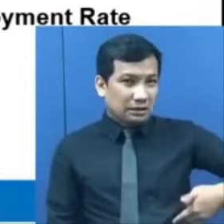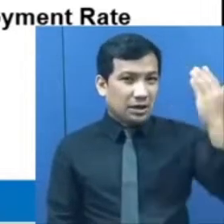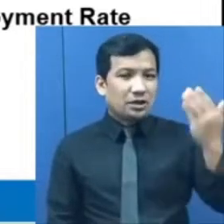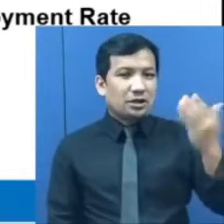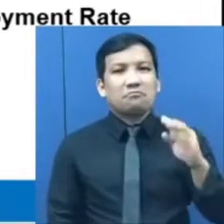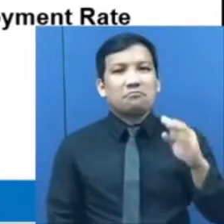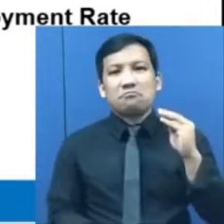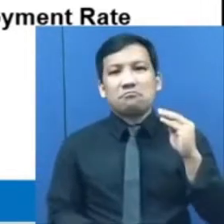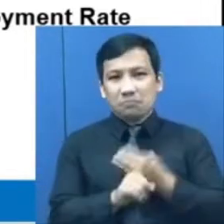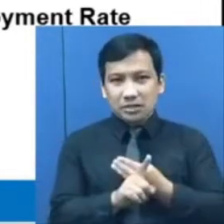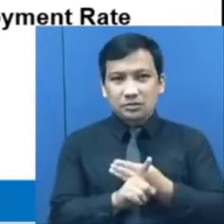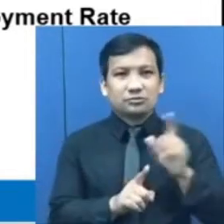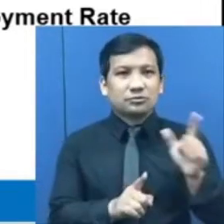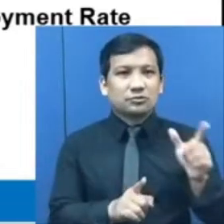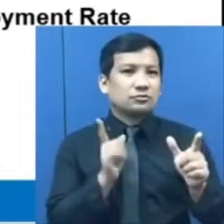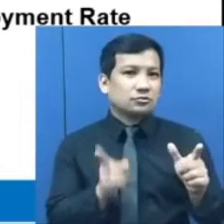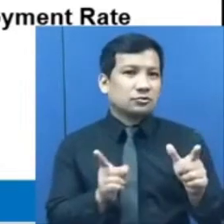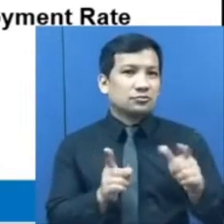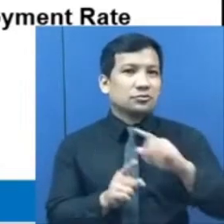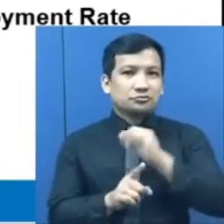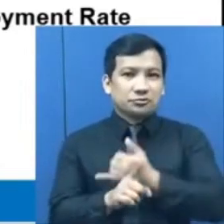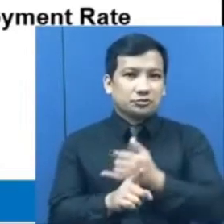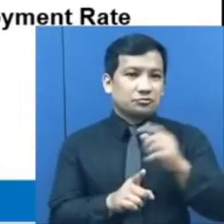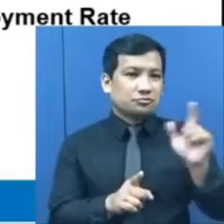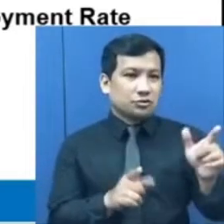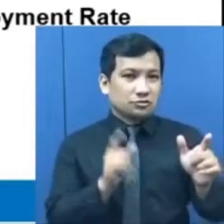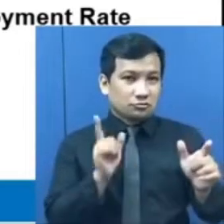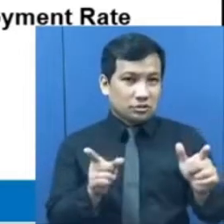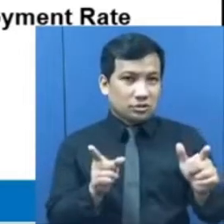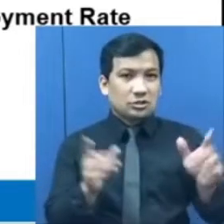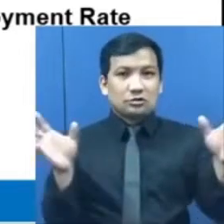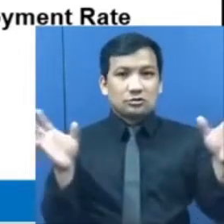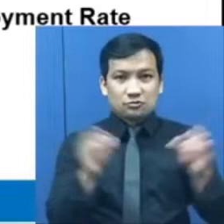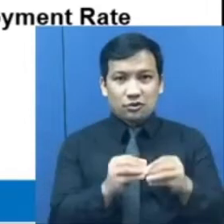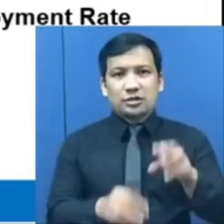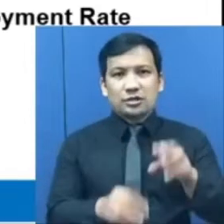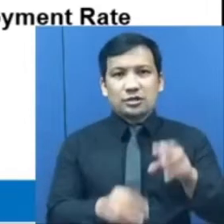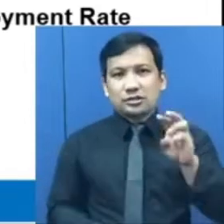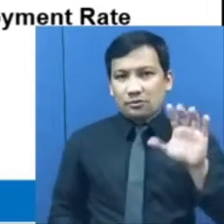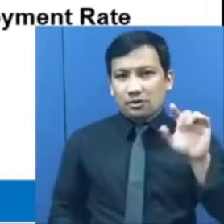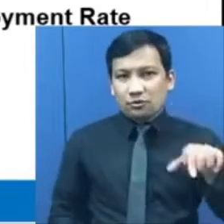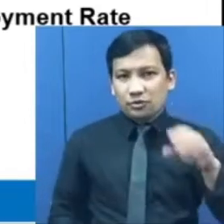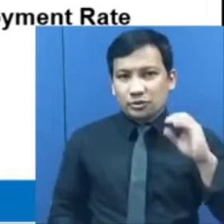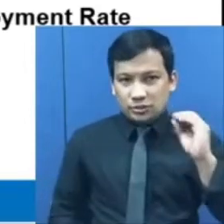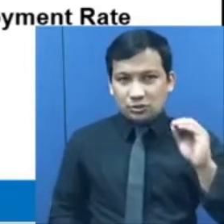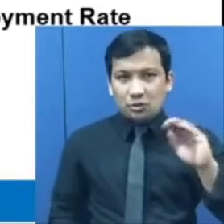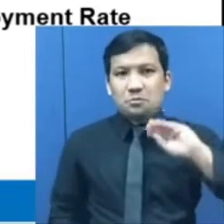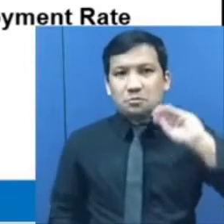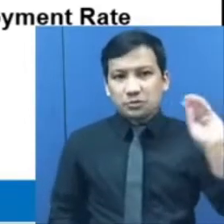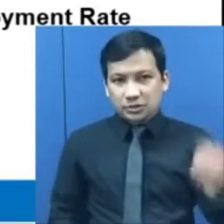Marso 2021 at Hunyo 2021 na nasa 65.0%.